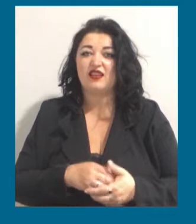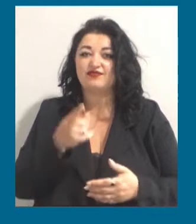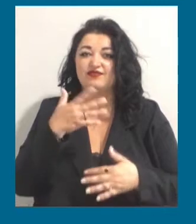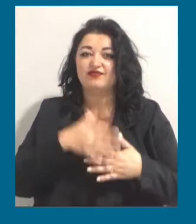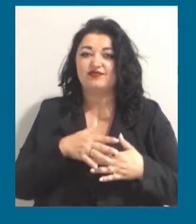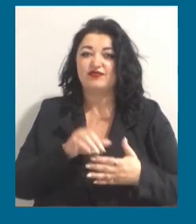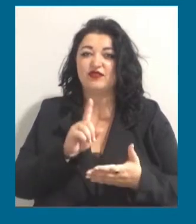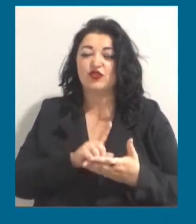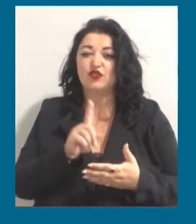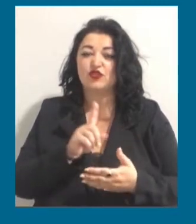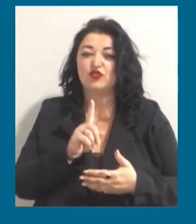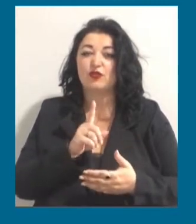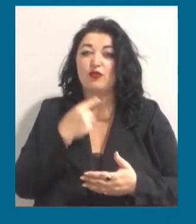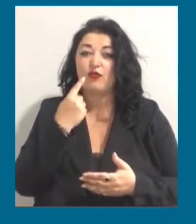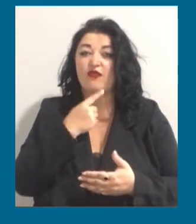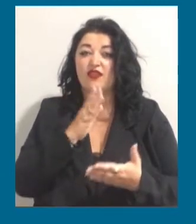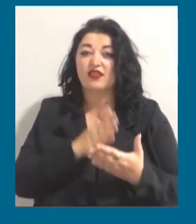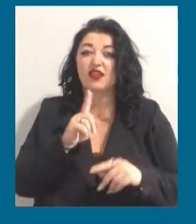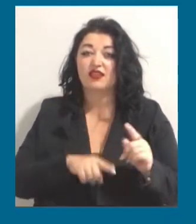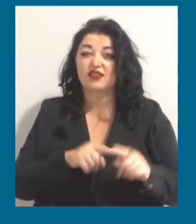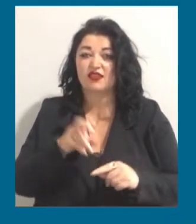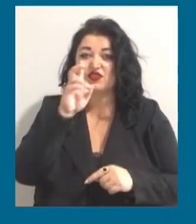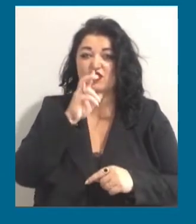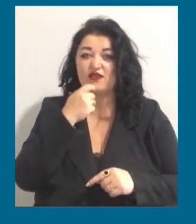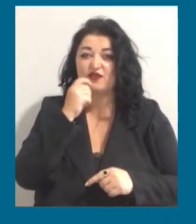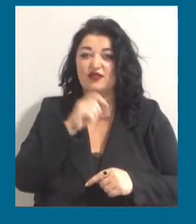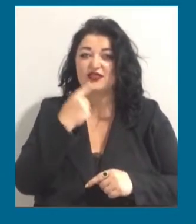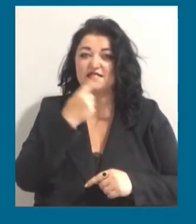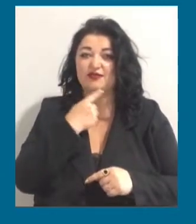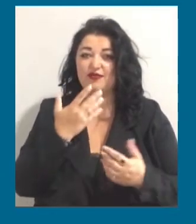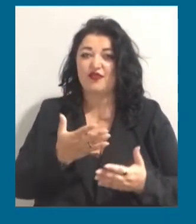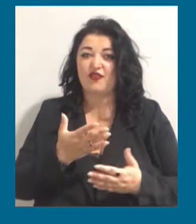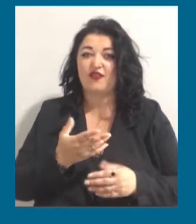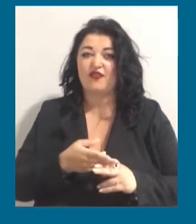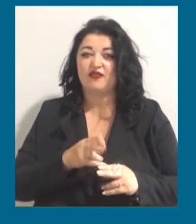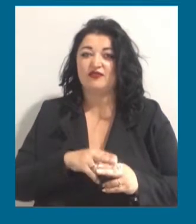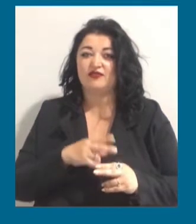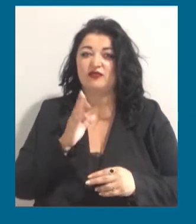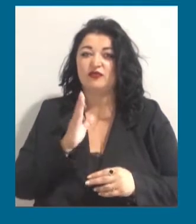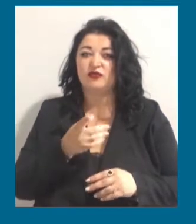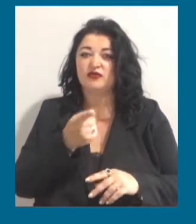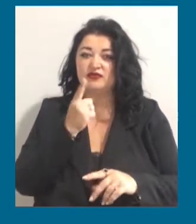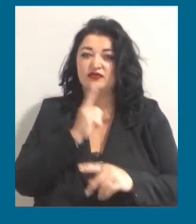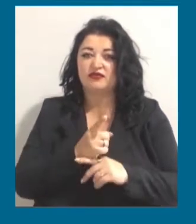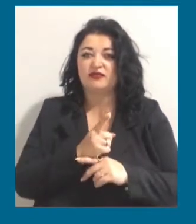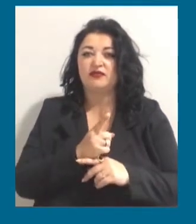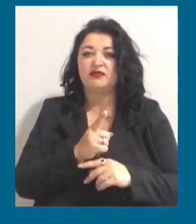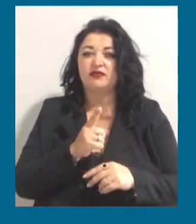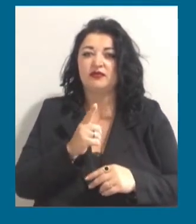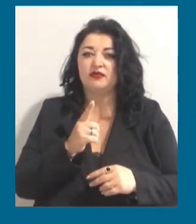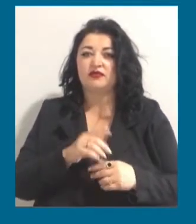державна мова в Україні, це українська мова. Мов національних меншин ніхто не забороняє, спілкуватися і так далі. Але люди, які